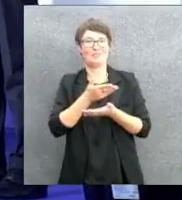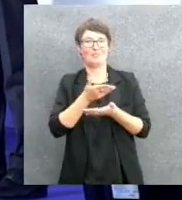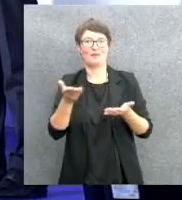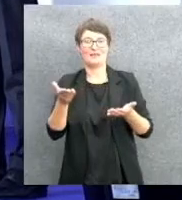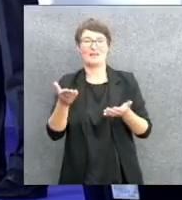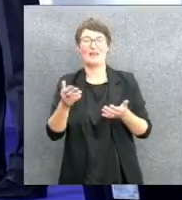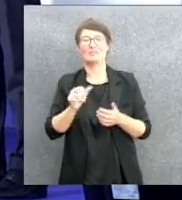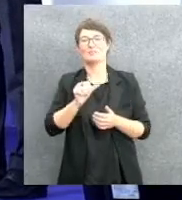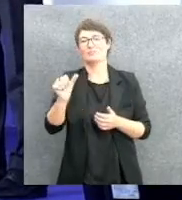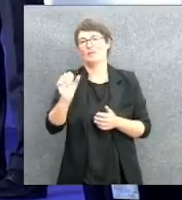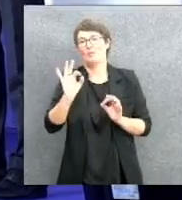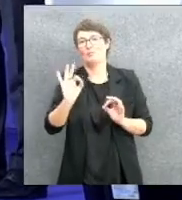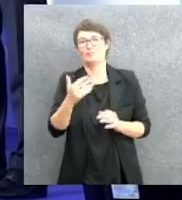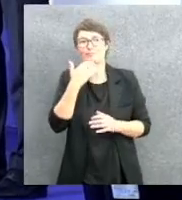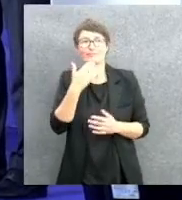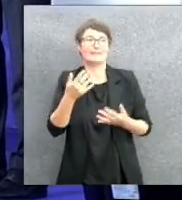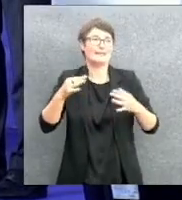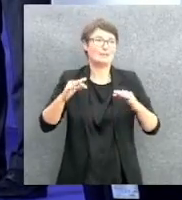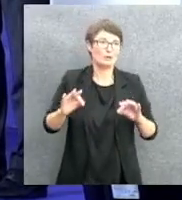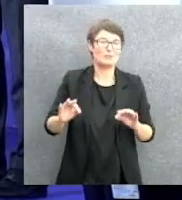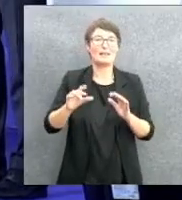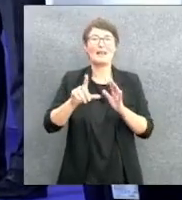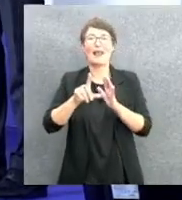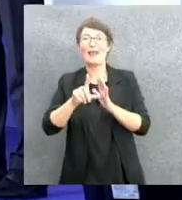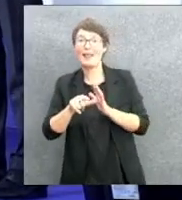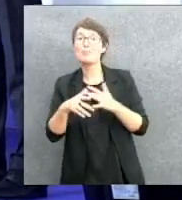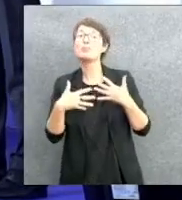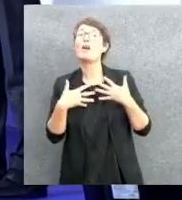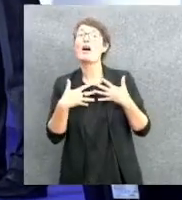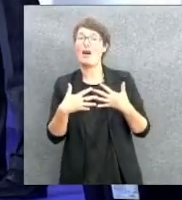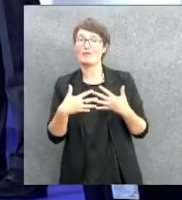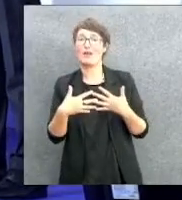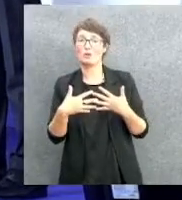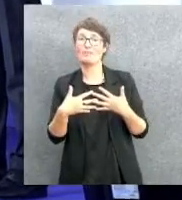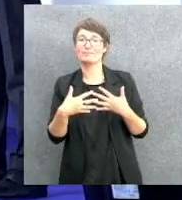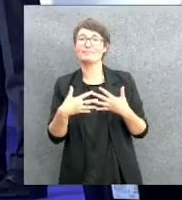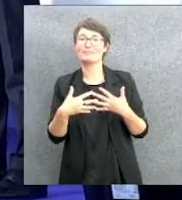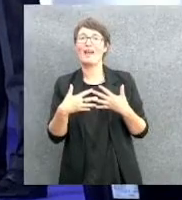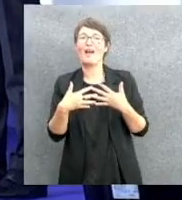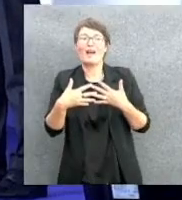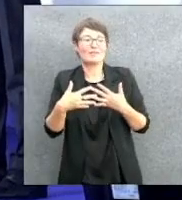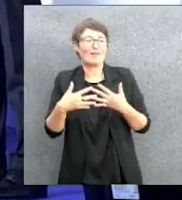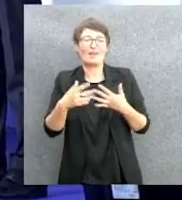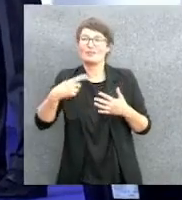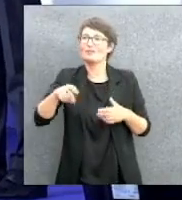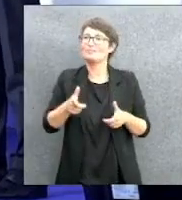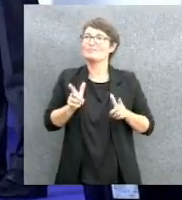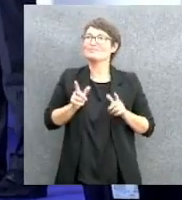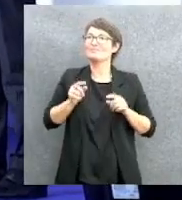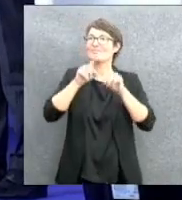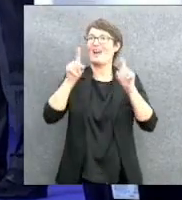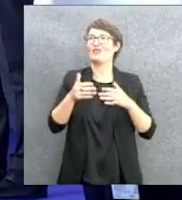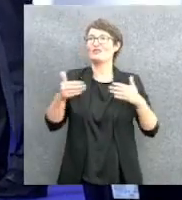disponibilità, il tempo, l'affetto, l'affetto nei confronti di questa agenzia. L